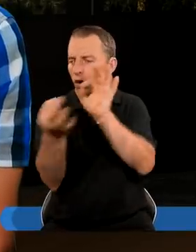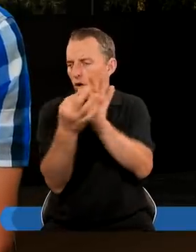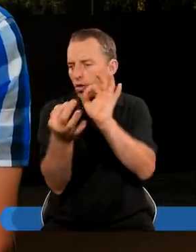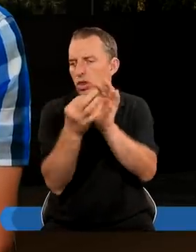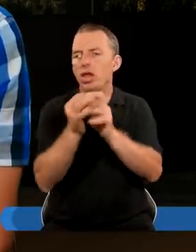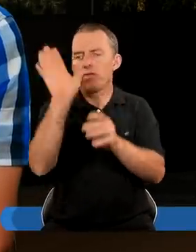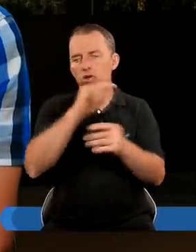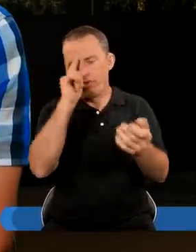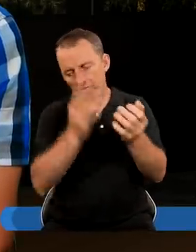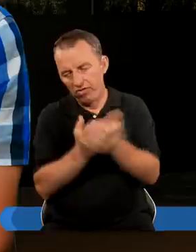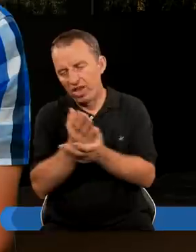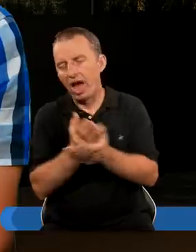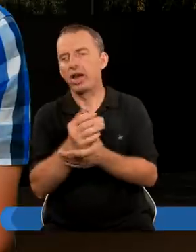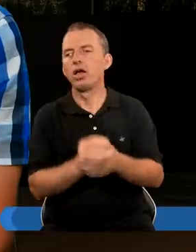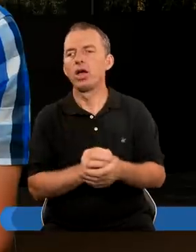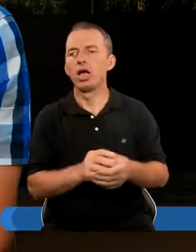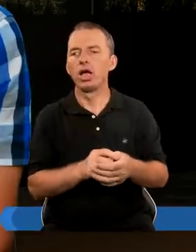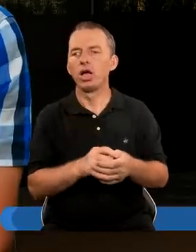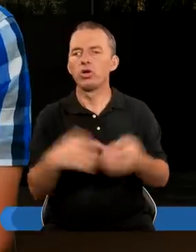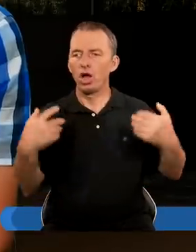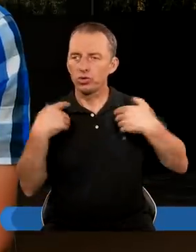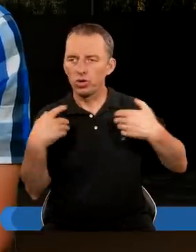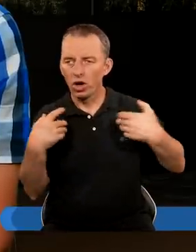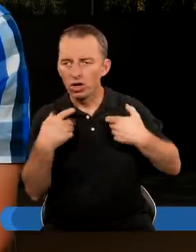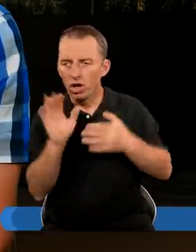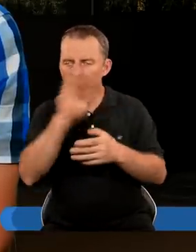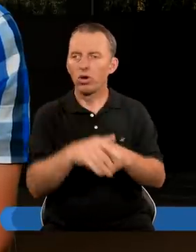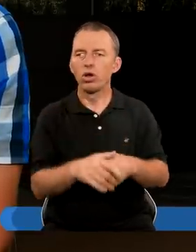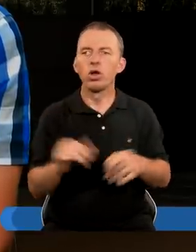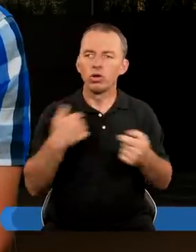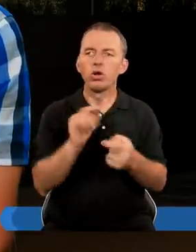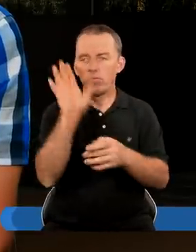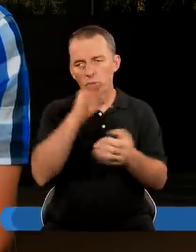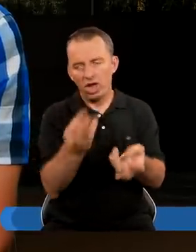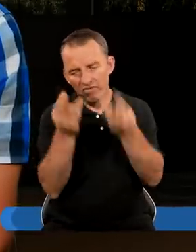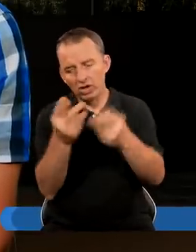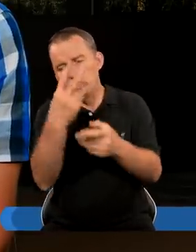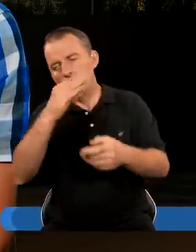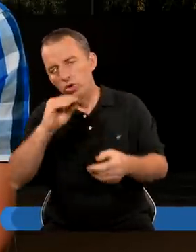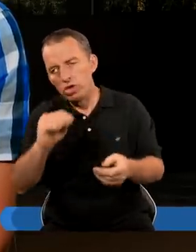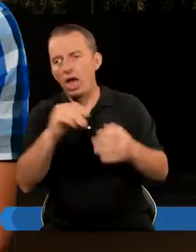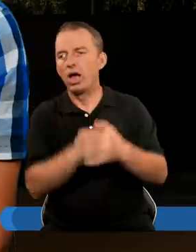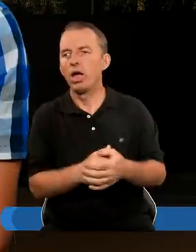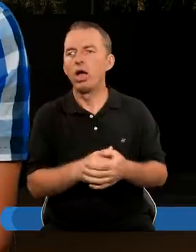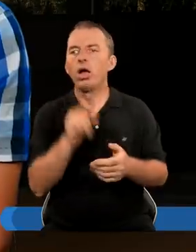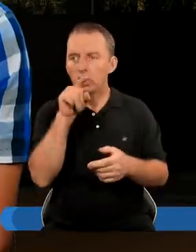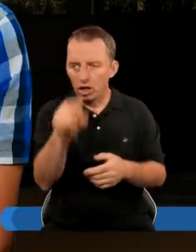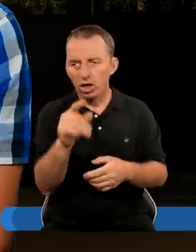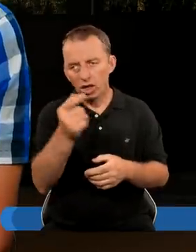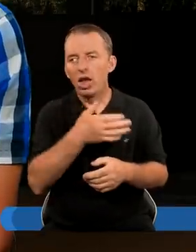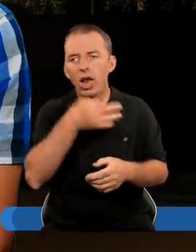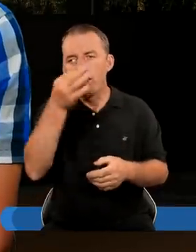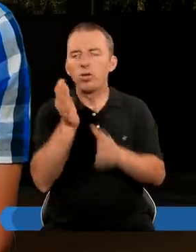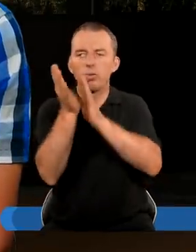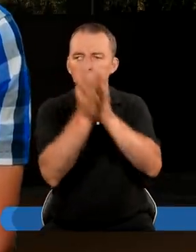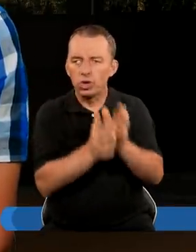relację Z Jezusem Poprzez swoją wiarę Poprzez tym Czy ja żyję z Bogiem Czy Bóg jest dla mnie ważny Czy nie No i to jest